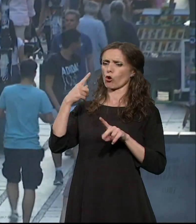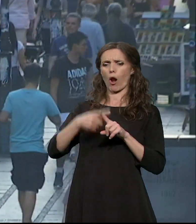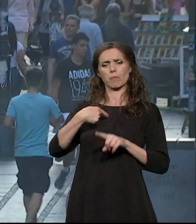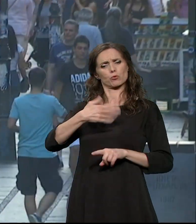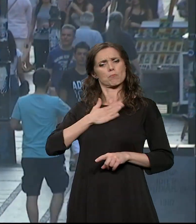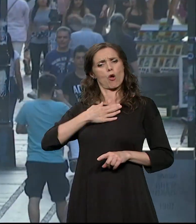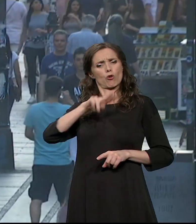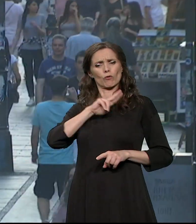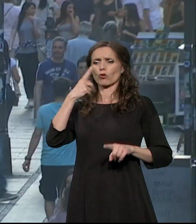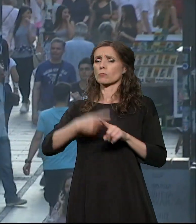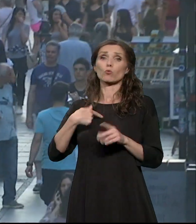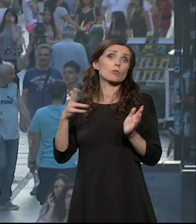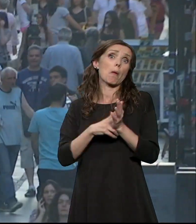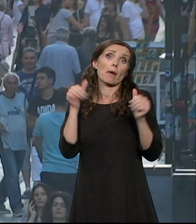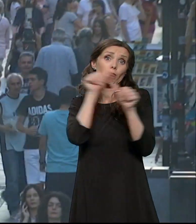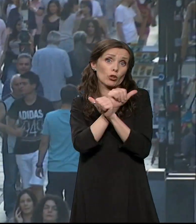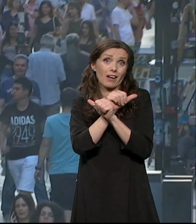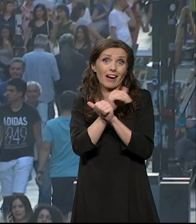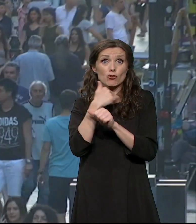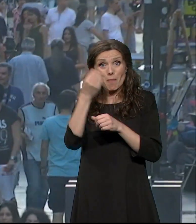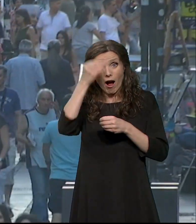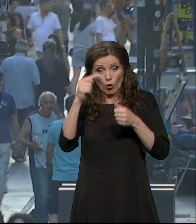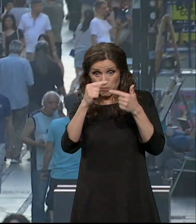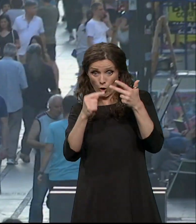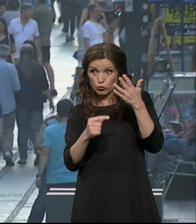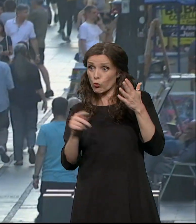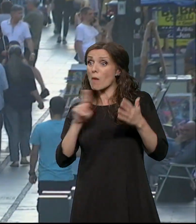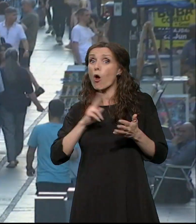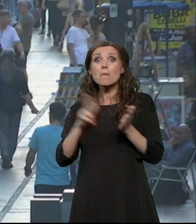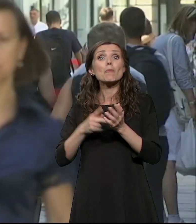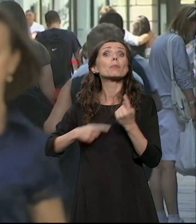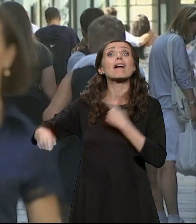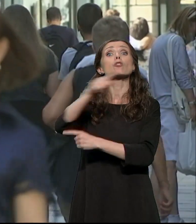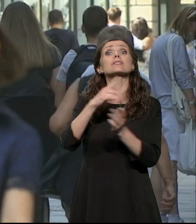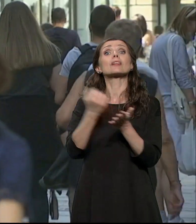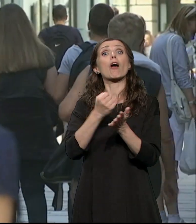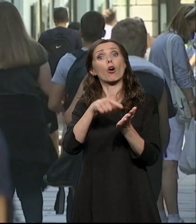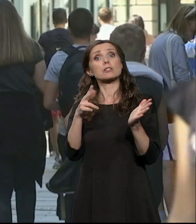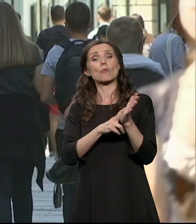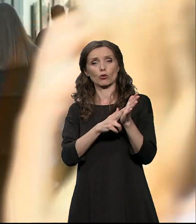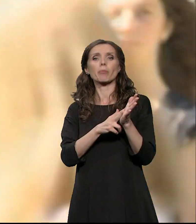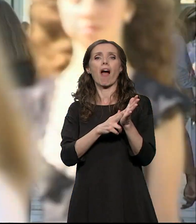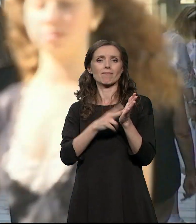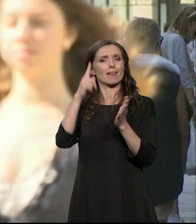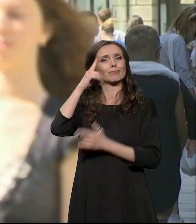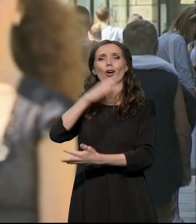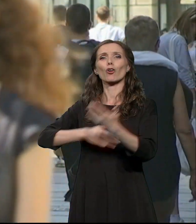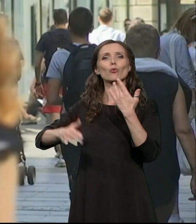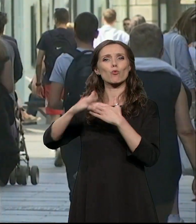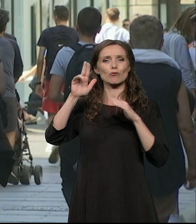na grešku. Ako ih poštojemo i dozvoljavamo jednih drugima da ih koristimo, možemo uspeti kao društvo.